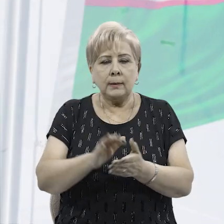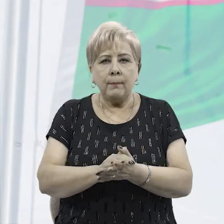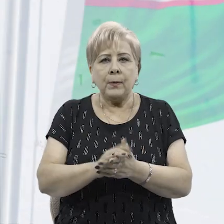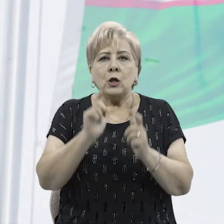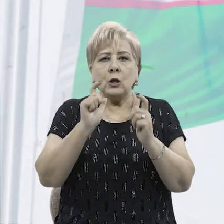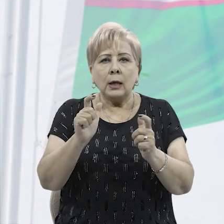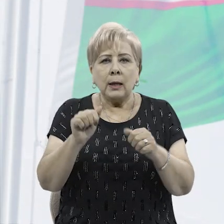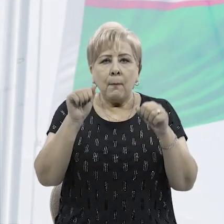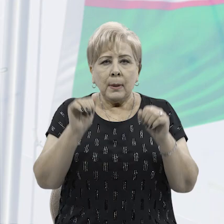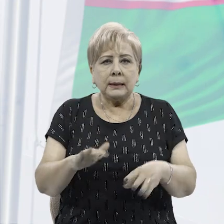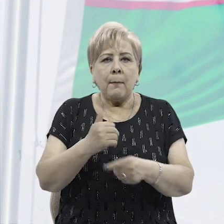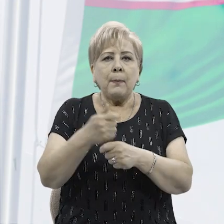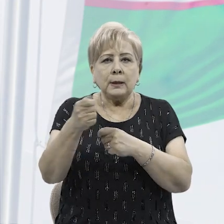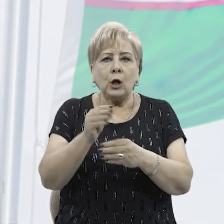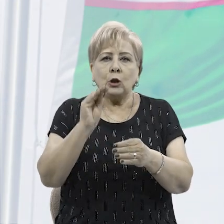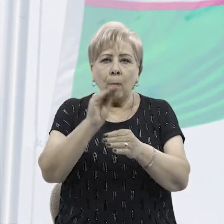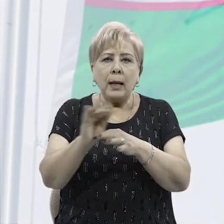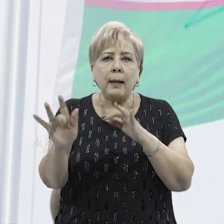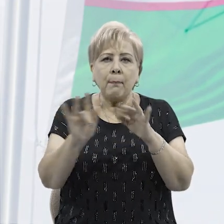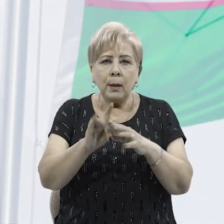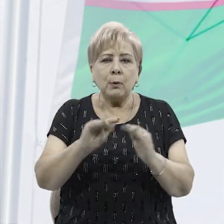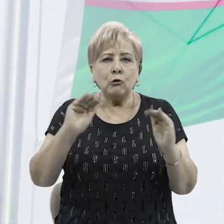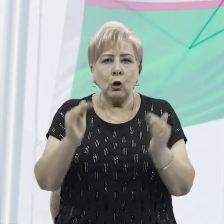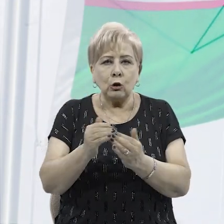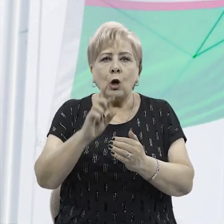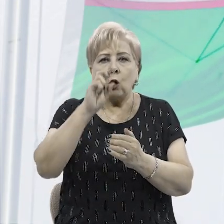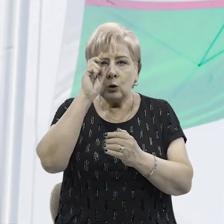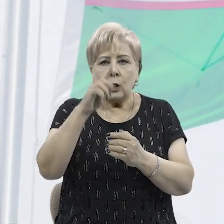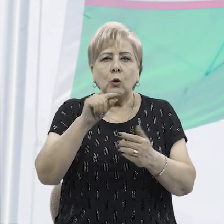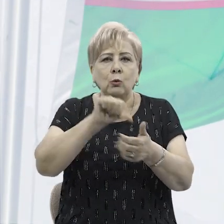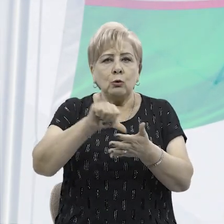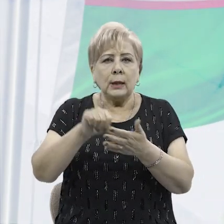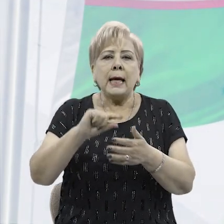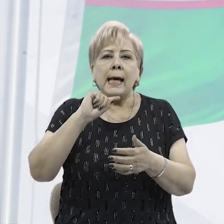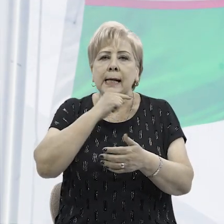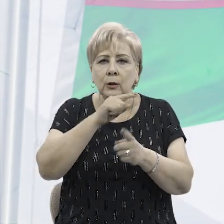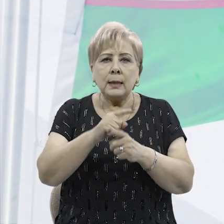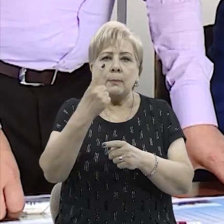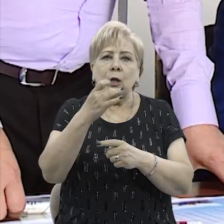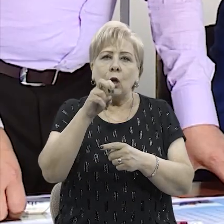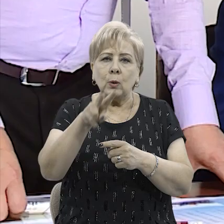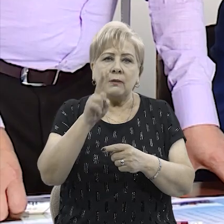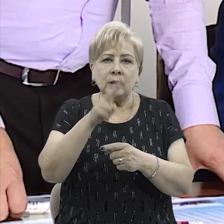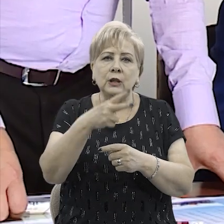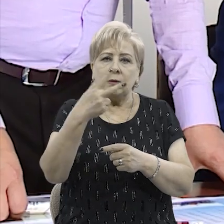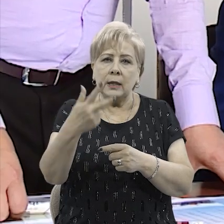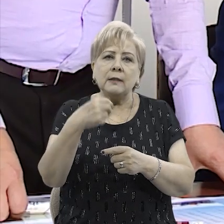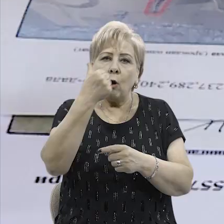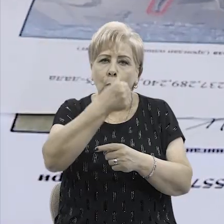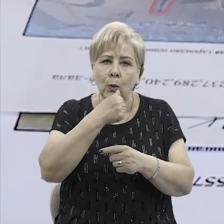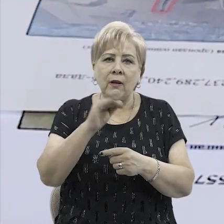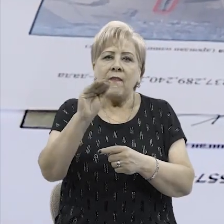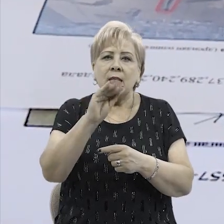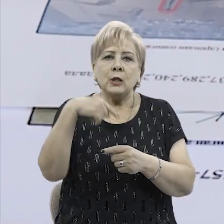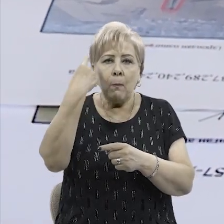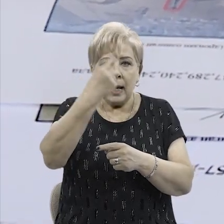Согласно постановлению президента о дополнительных мерах по сокращению государственного участия в экономике, с 1 июля 2023 года